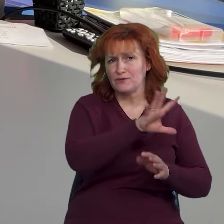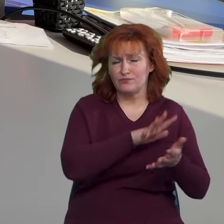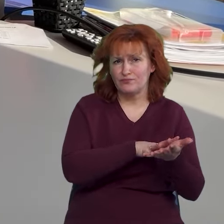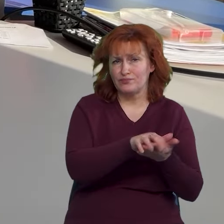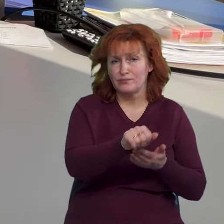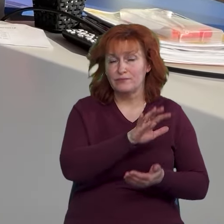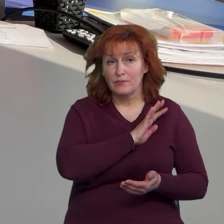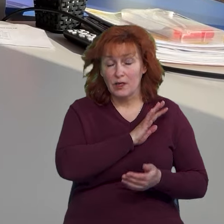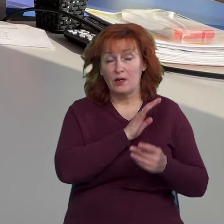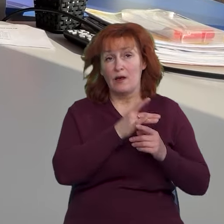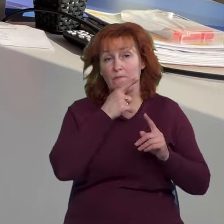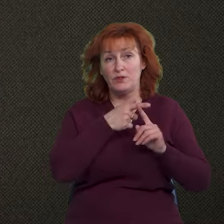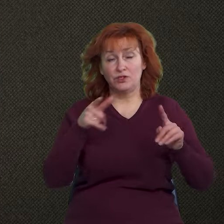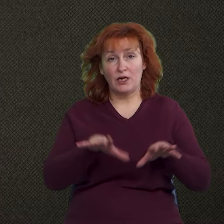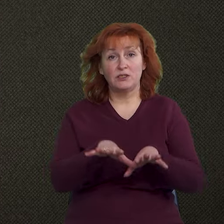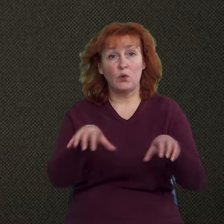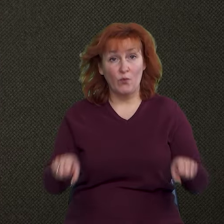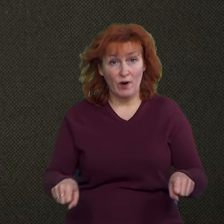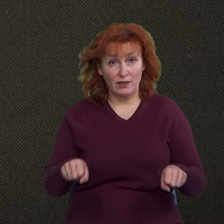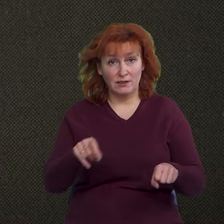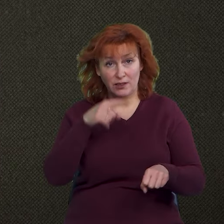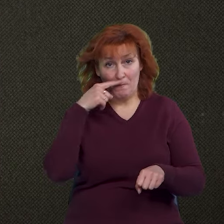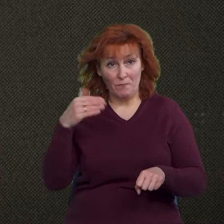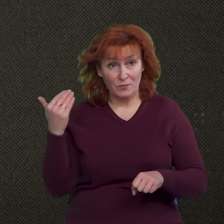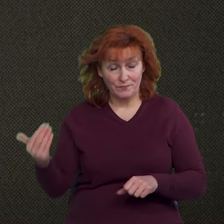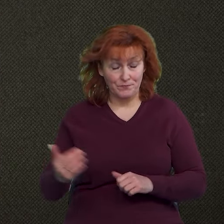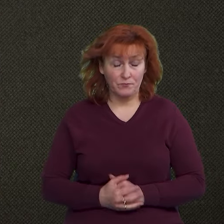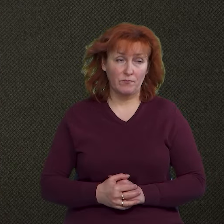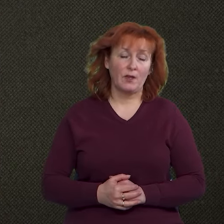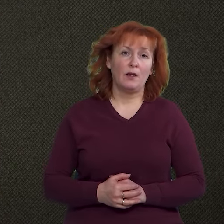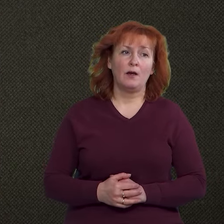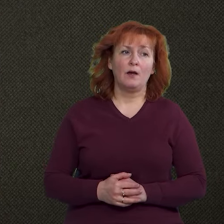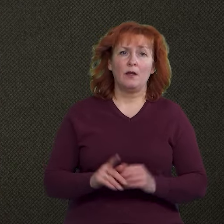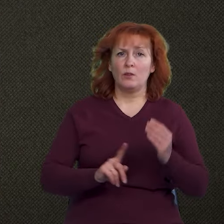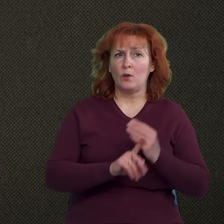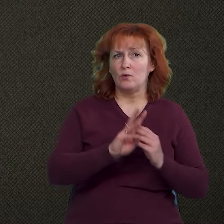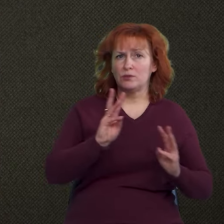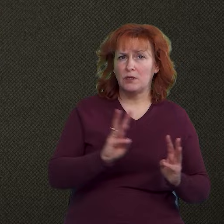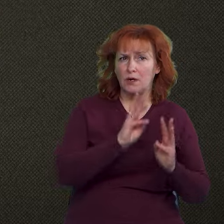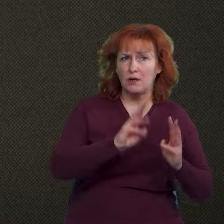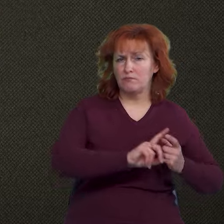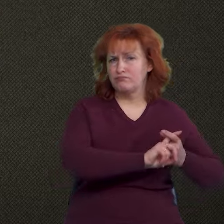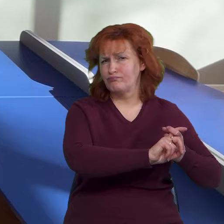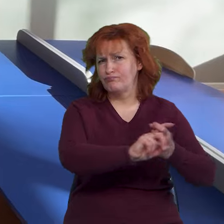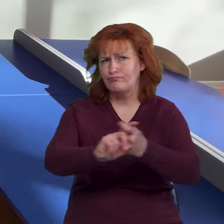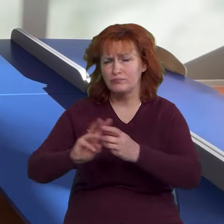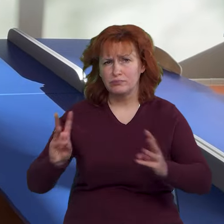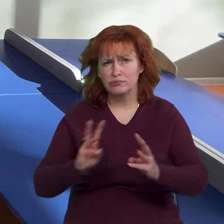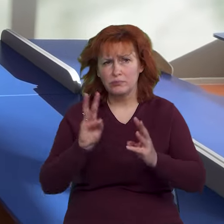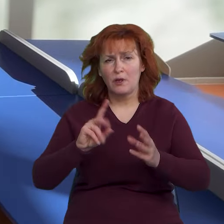року під час окупації. Такий вигляд він тоді мав. Пішло загоряння на одну, на іншу сторону.